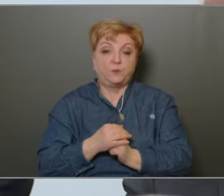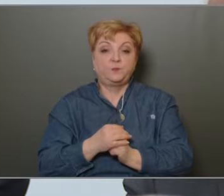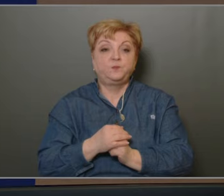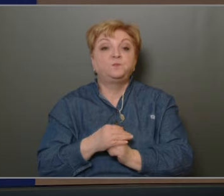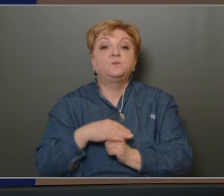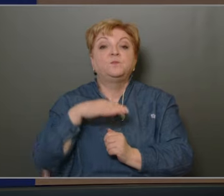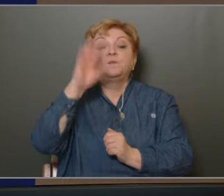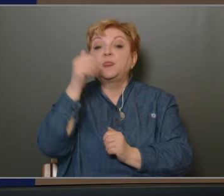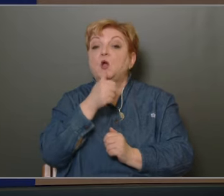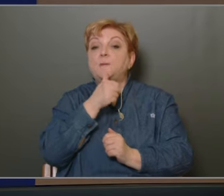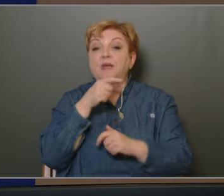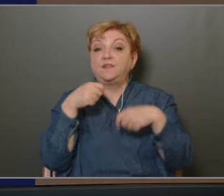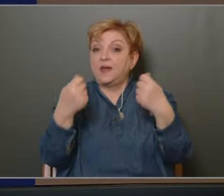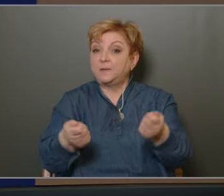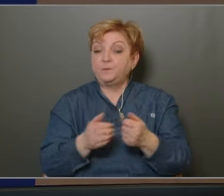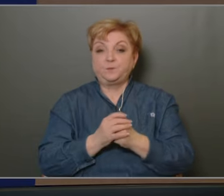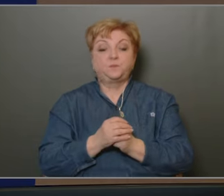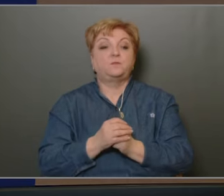Nagy Péternek adom meg a szó